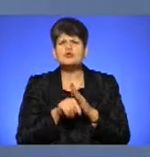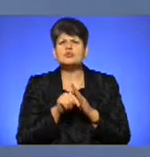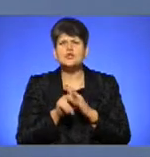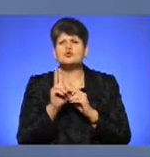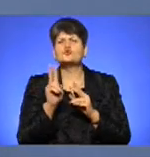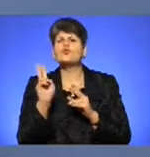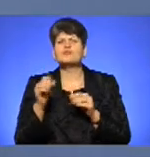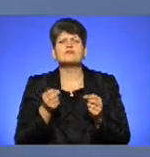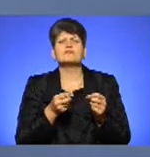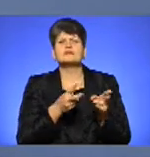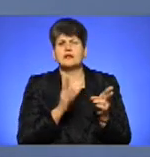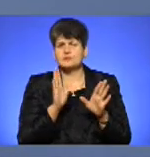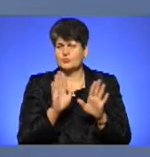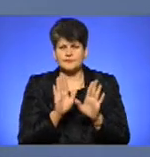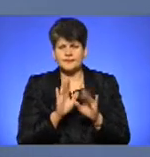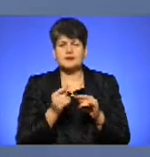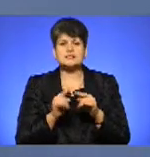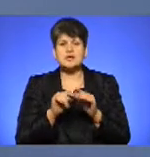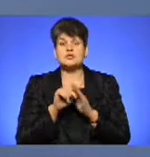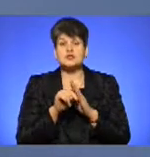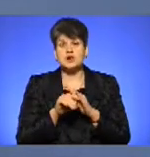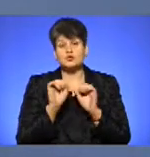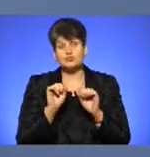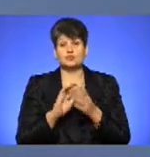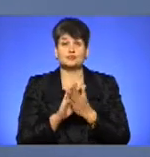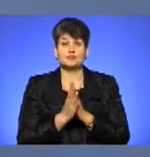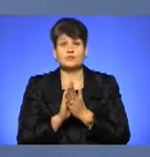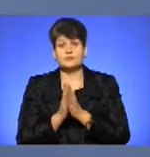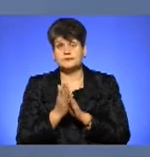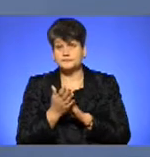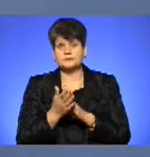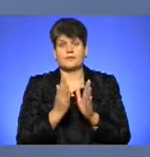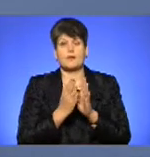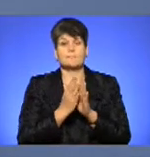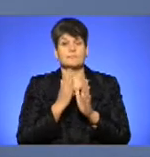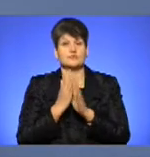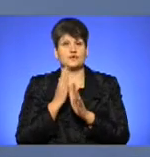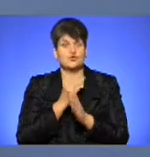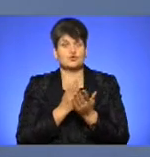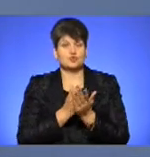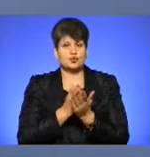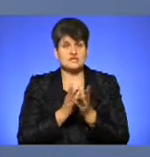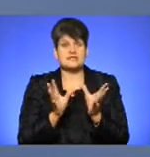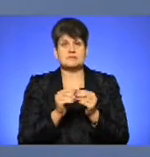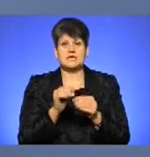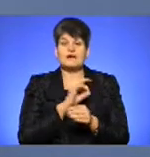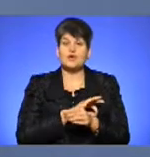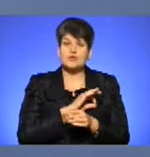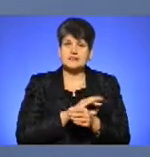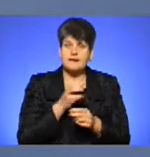буде виселяти. Це означає, що можуть бути якісь компромісні підходи, почергове богослужіння, спільне використання,